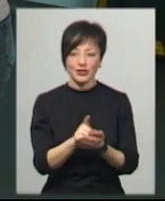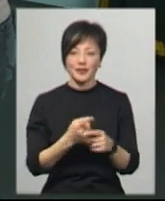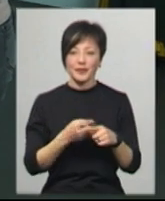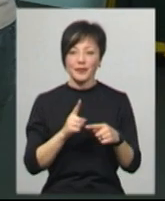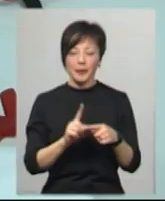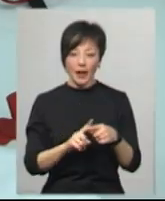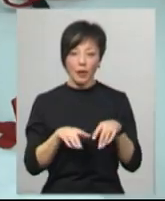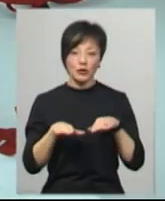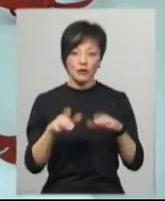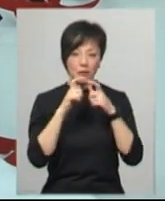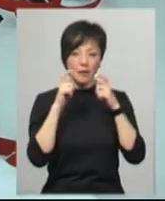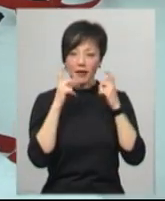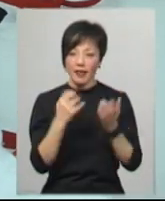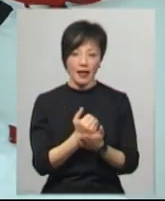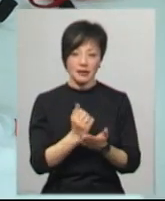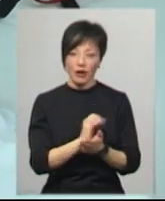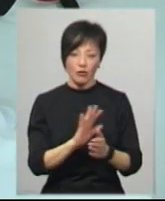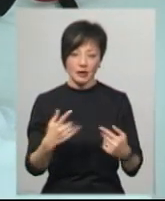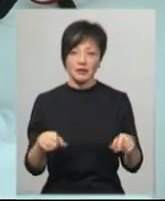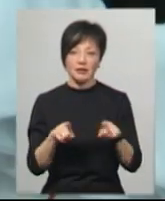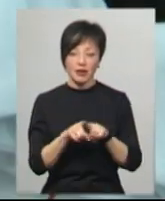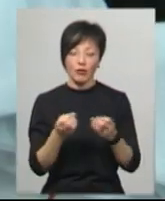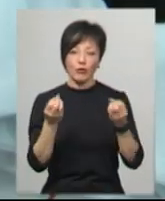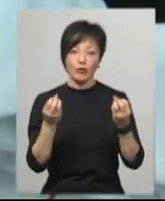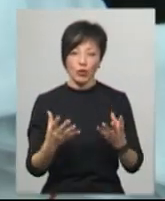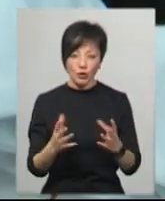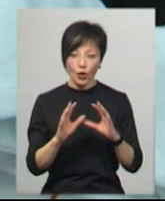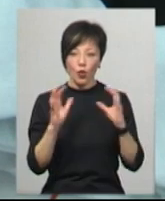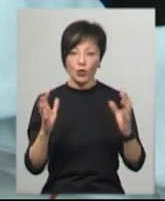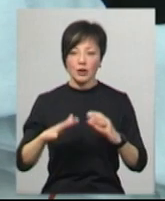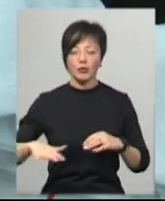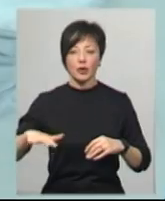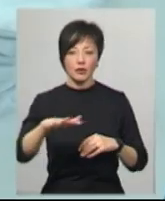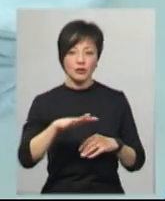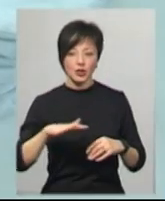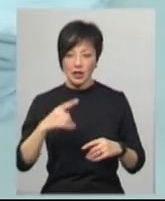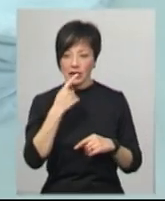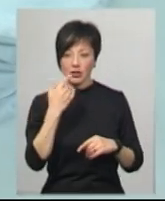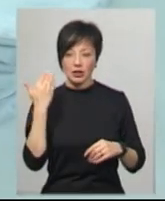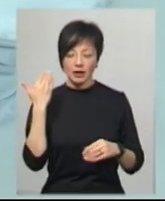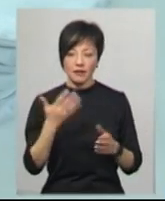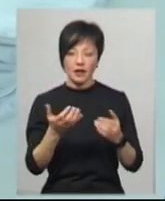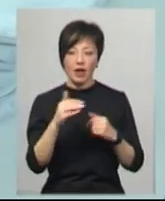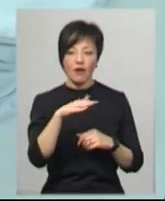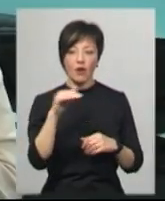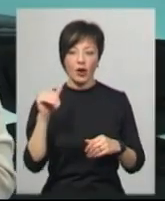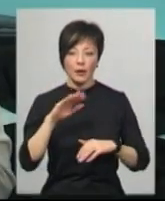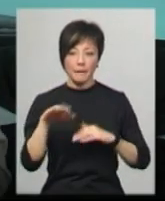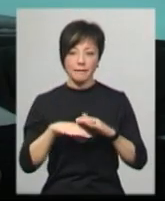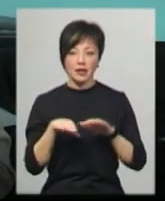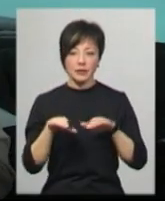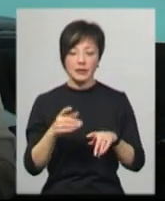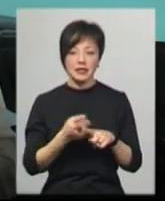Возної, пошив масок для неї незаробіток. Таким чином вона просто утримує приміщення, яке лише нещодавно взяла в оренду під ательє.